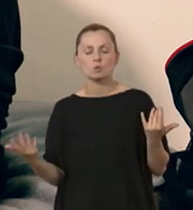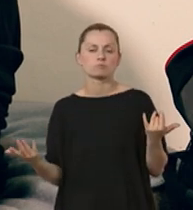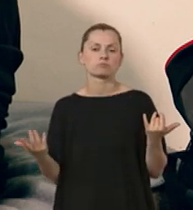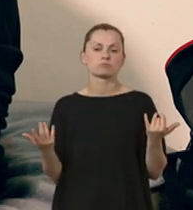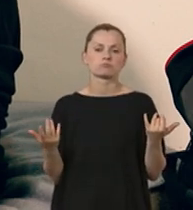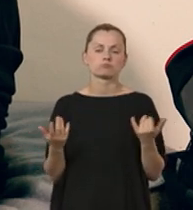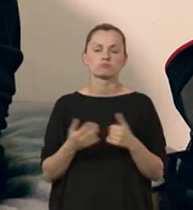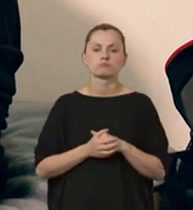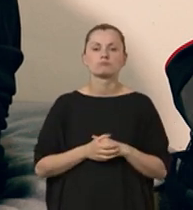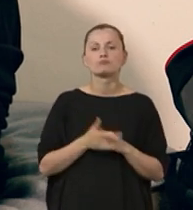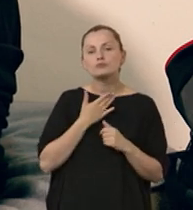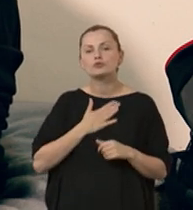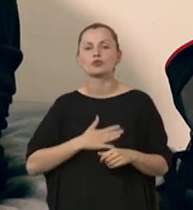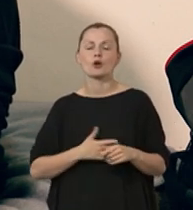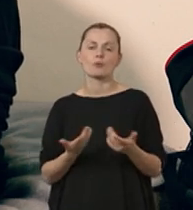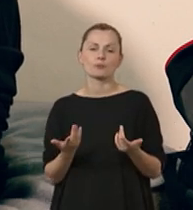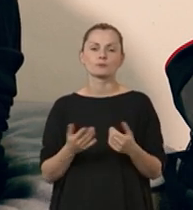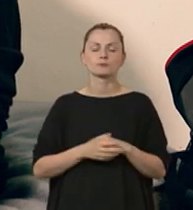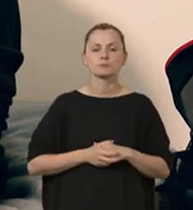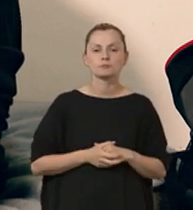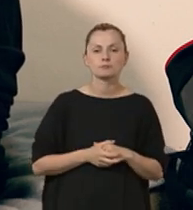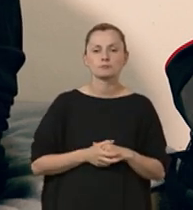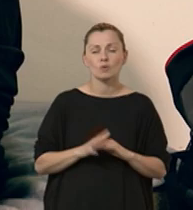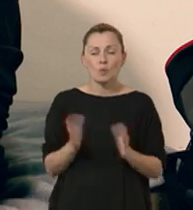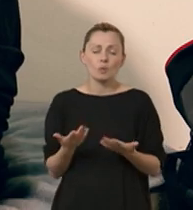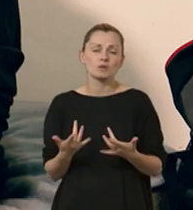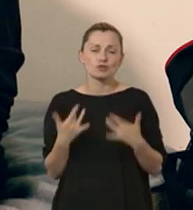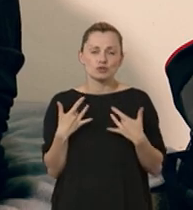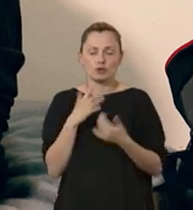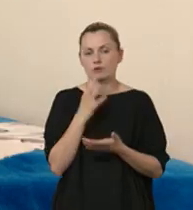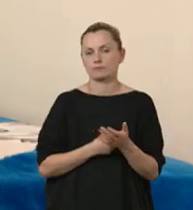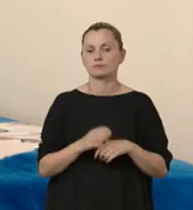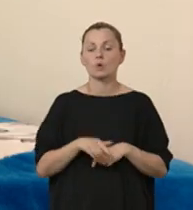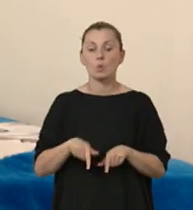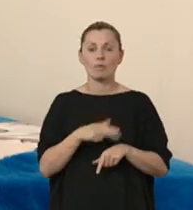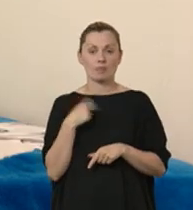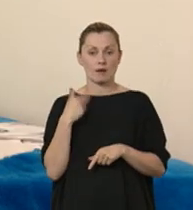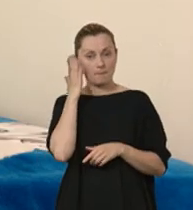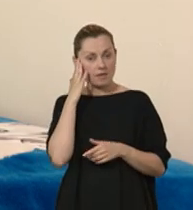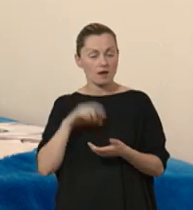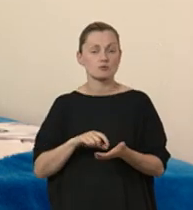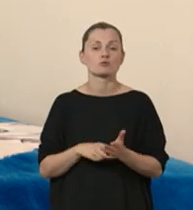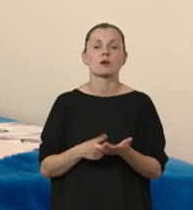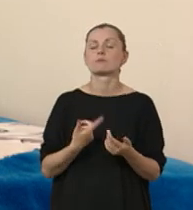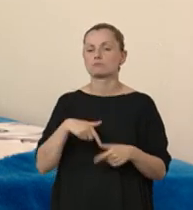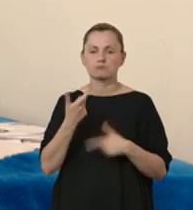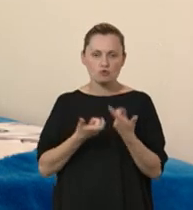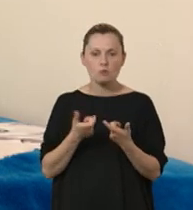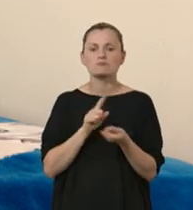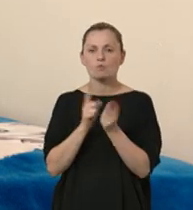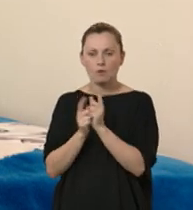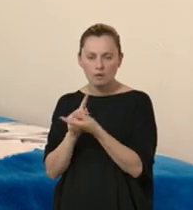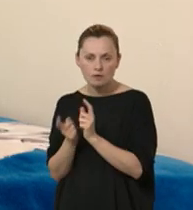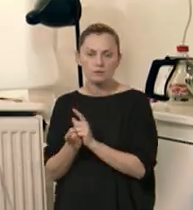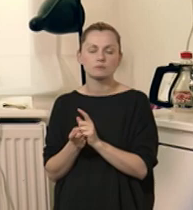różnych przyjemności, że tak powiem. Z życia korzystam. Tutaj w naszym mieszkaniu robimy takie